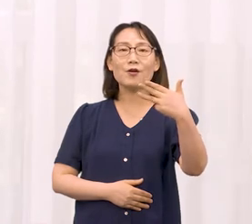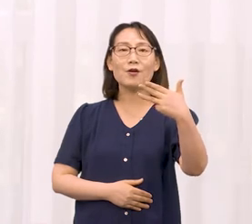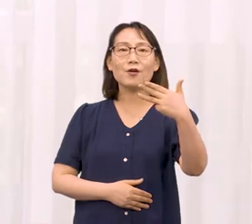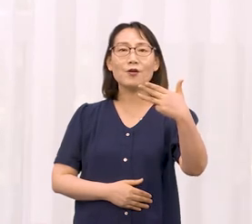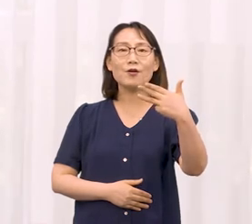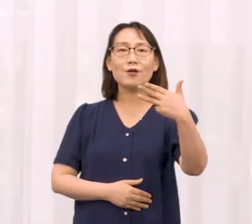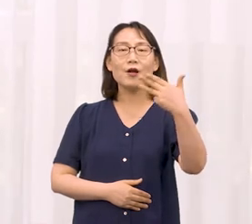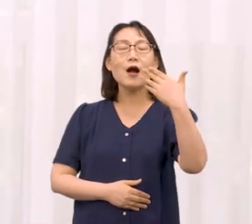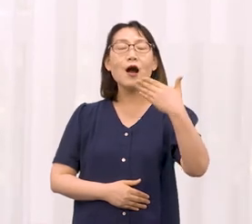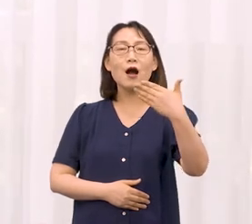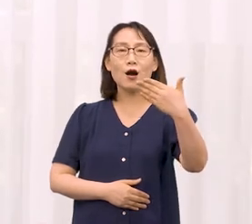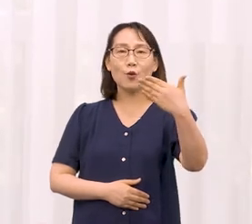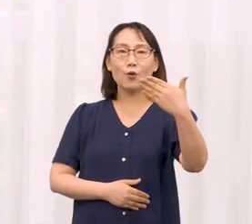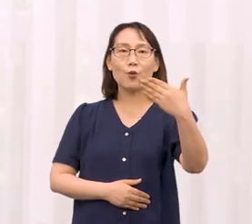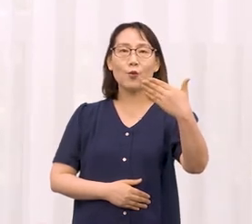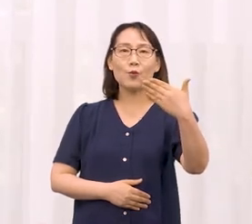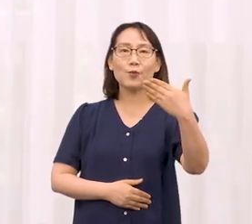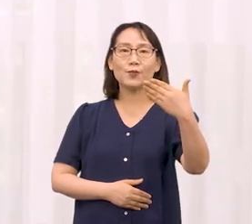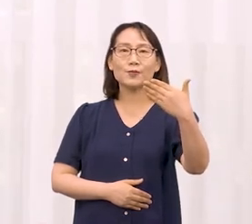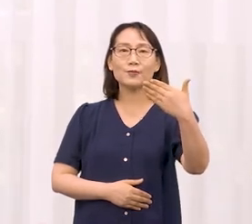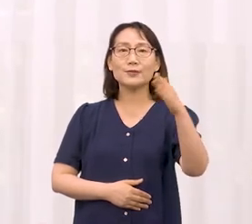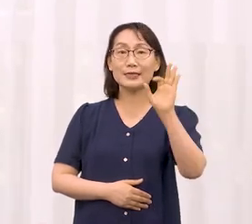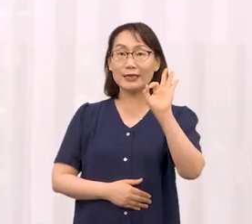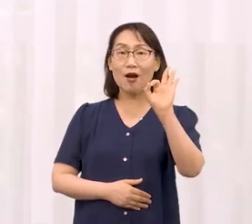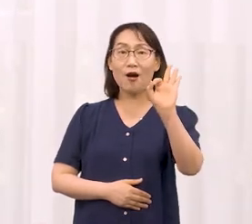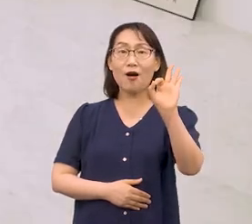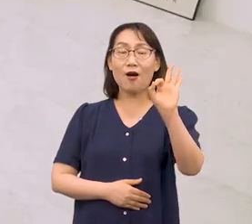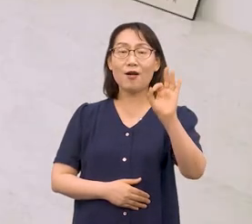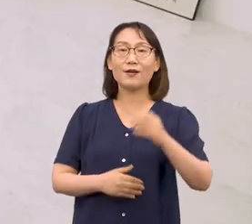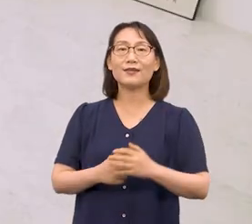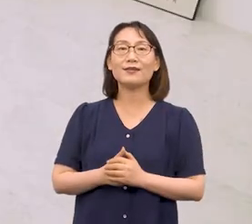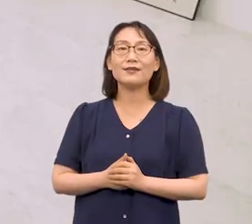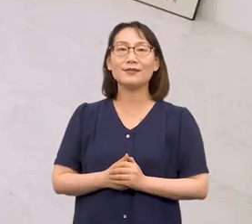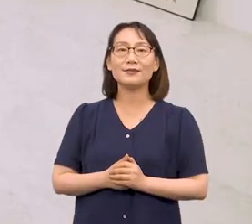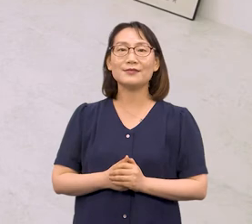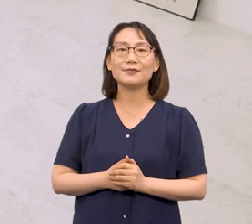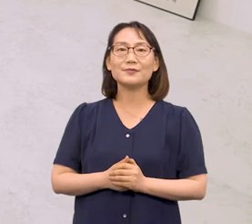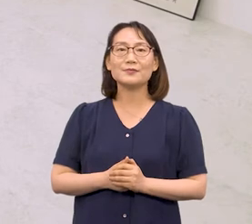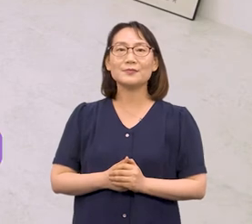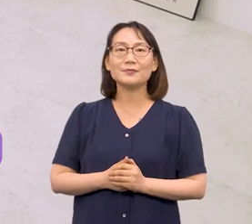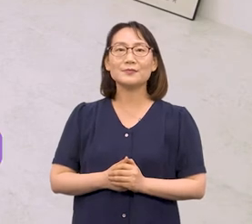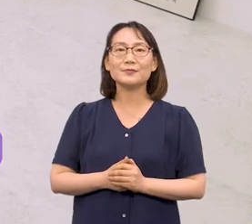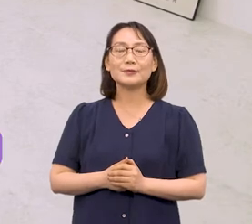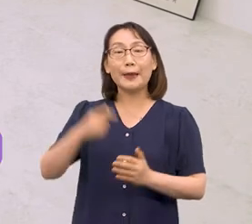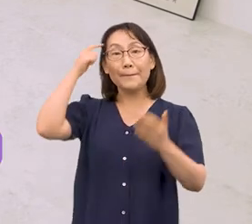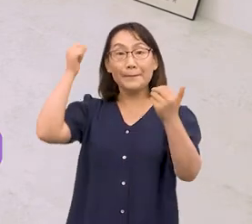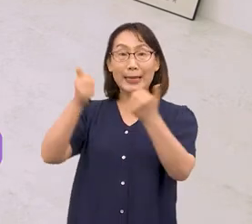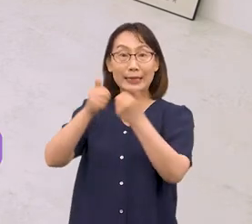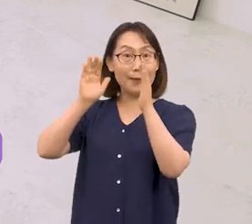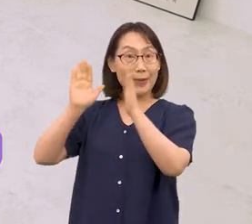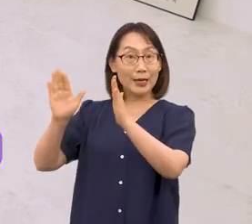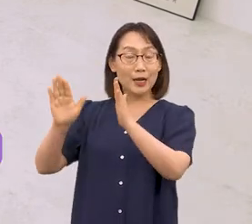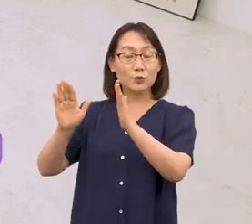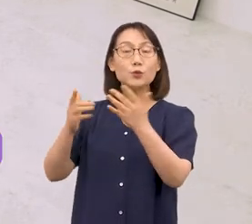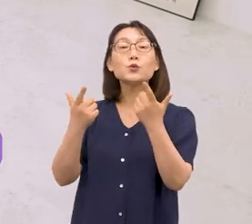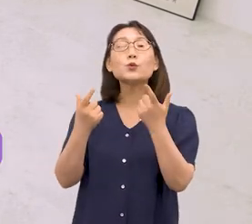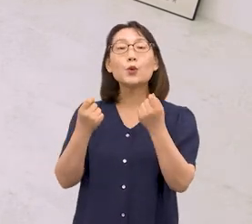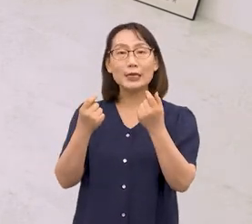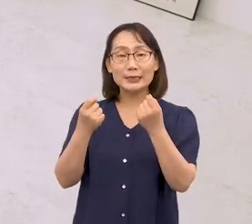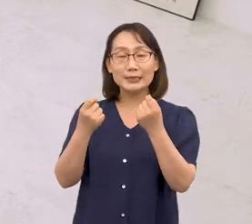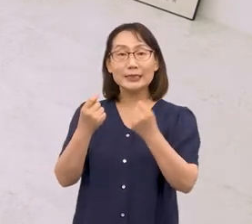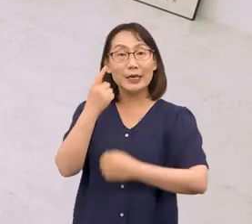아홉 열 바로 반대쪽도 마찬가지로